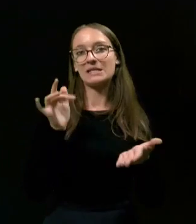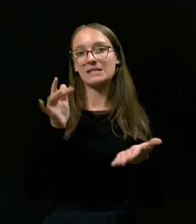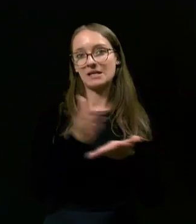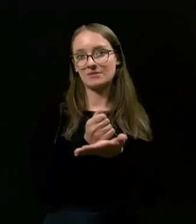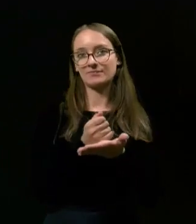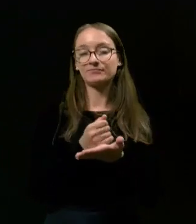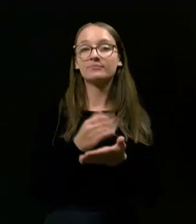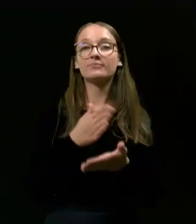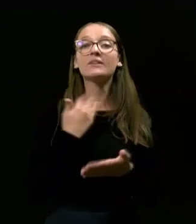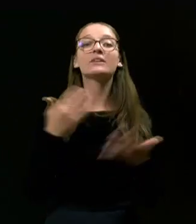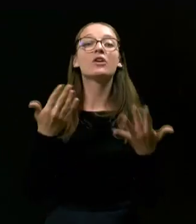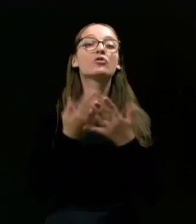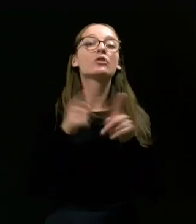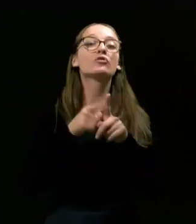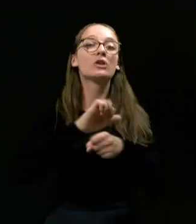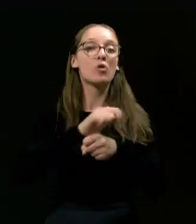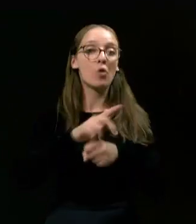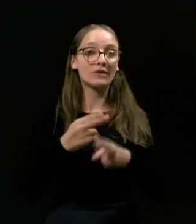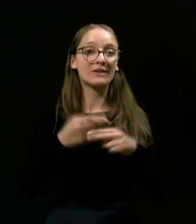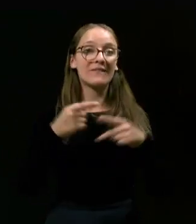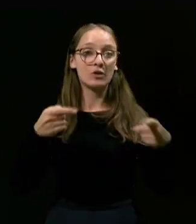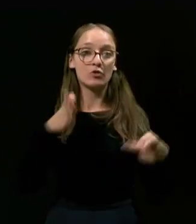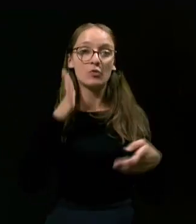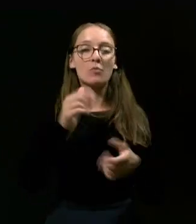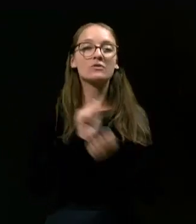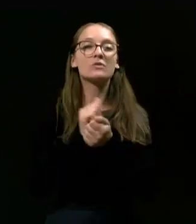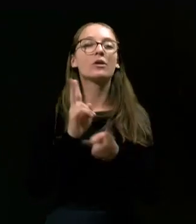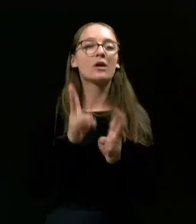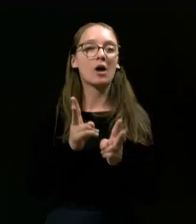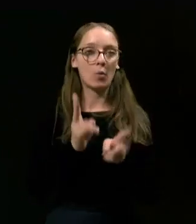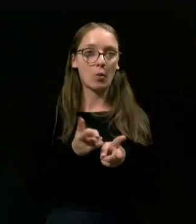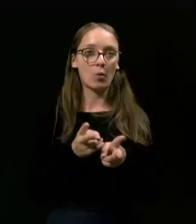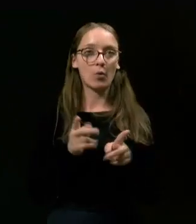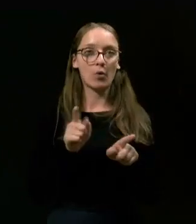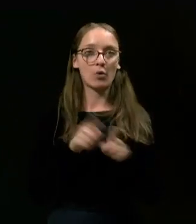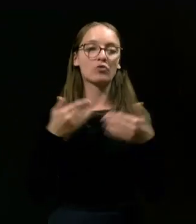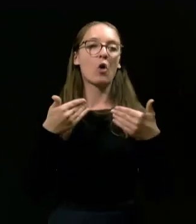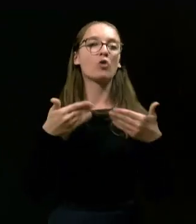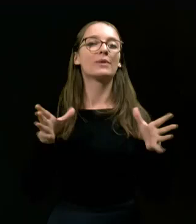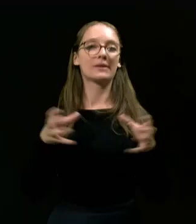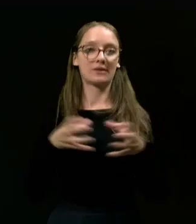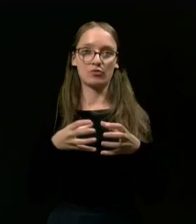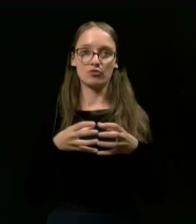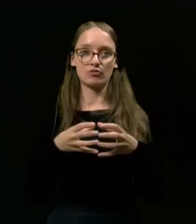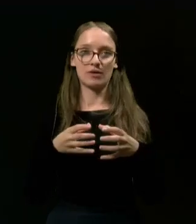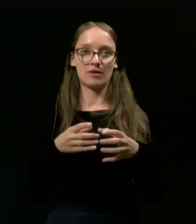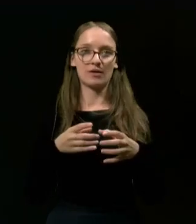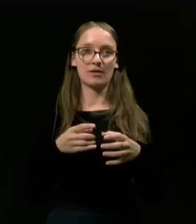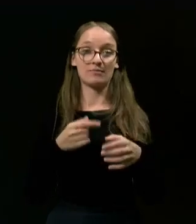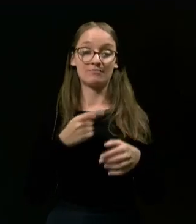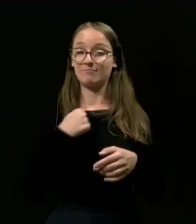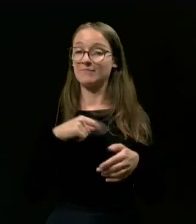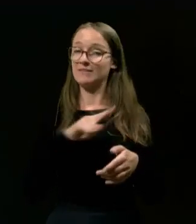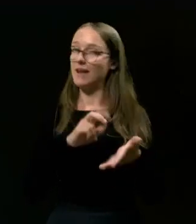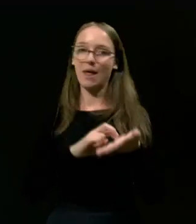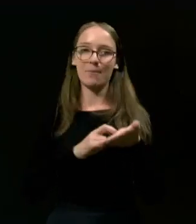COVID, virus. Ampak z njim smo oborili tako kot odprta družba, ker se ga ne bojimo,